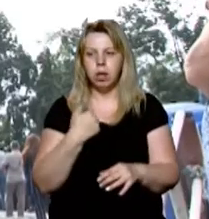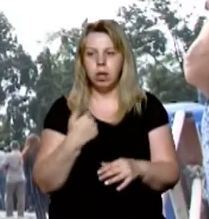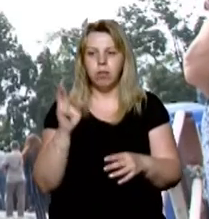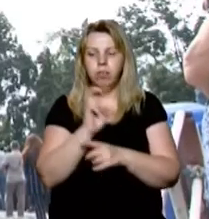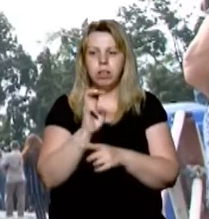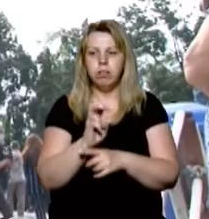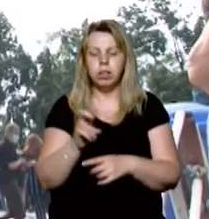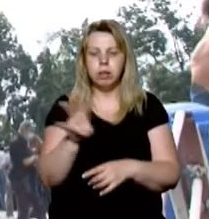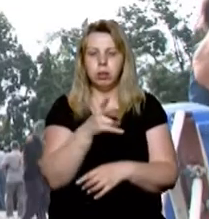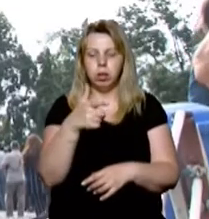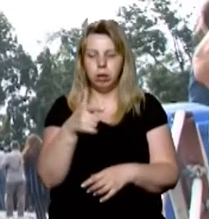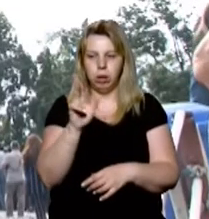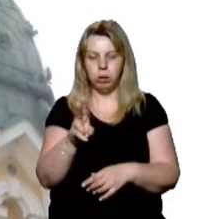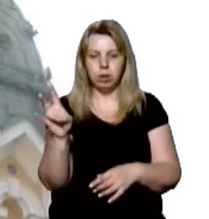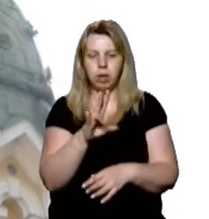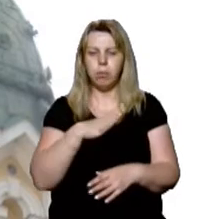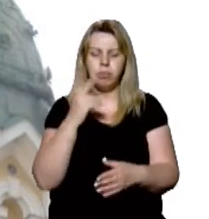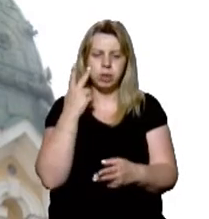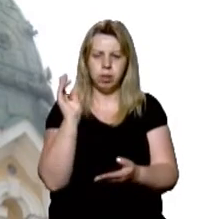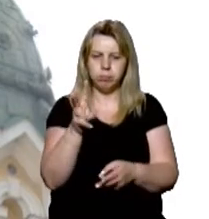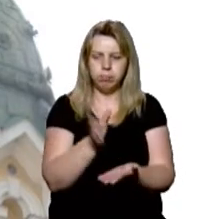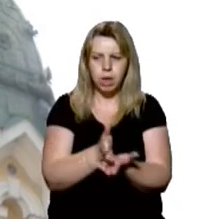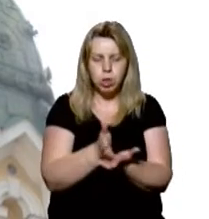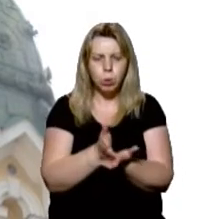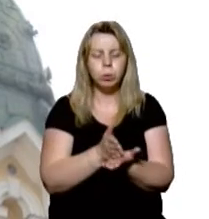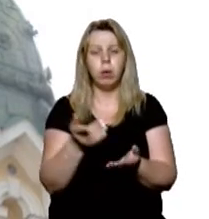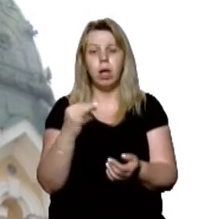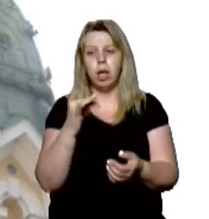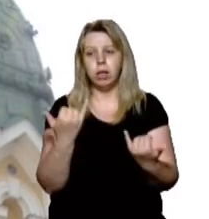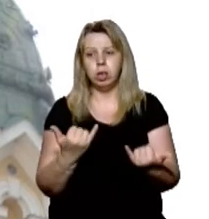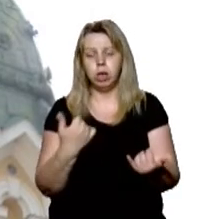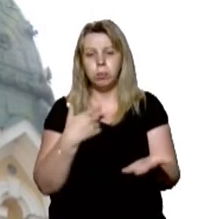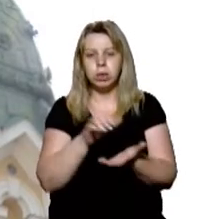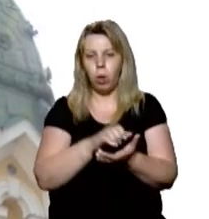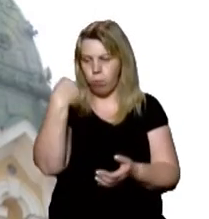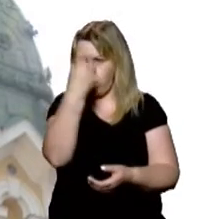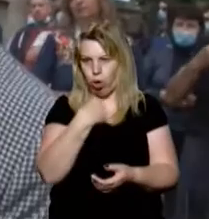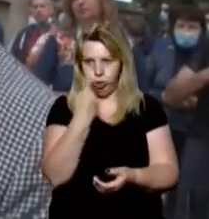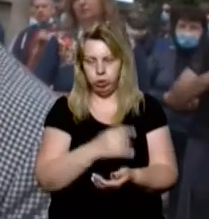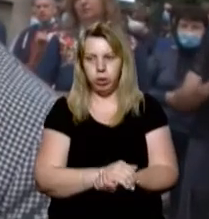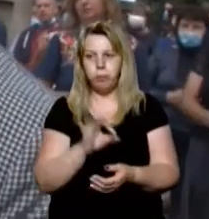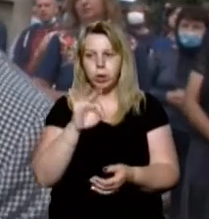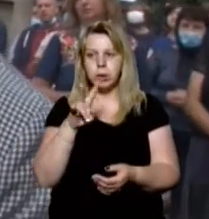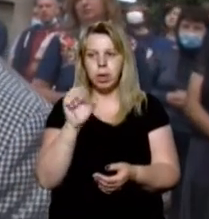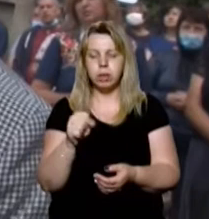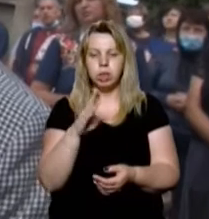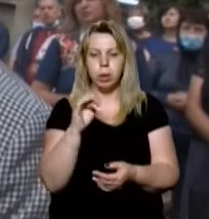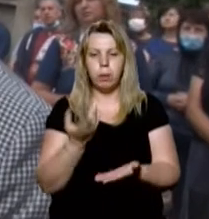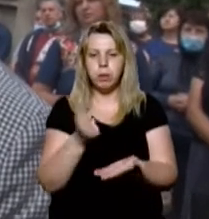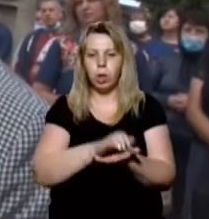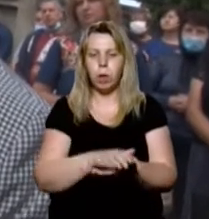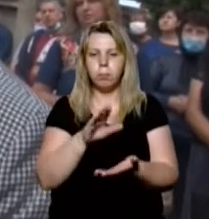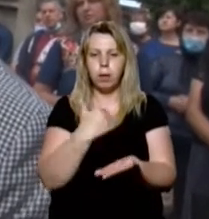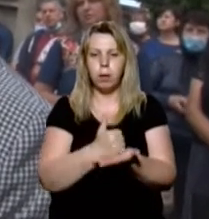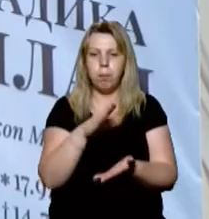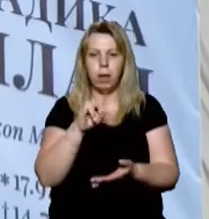відвідував кафедральний собор, часто був в нього на літургію, а також був знайомий з ним особисто. Оксана Шолепець познайомилася